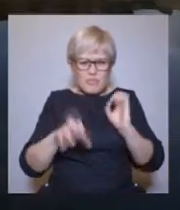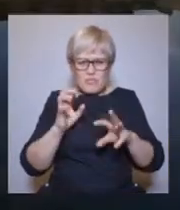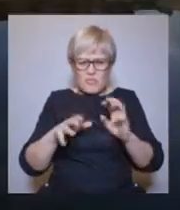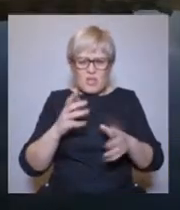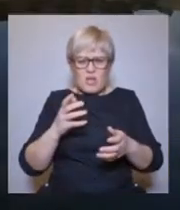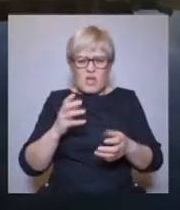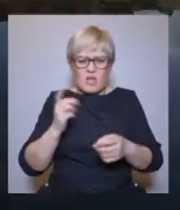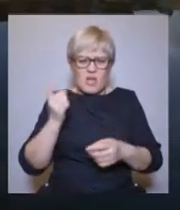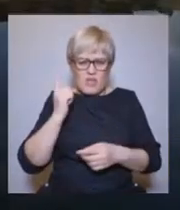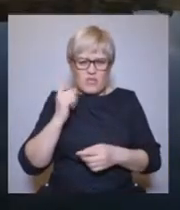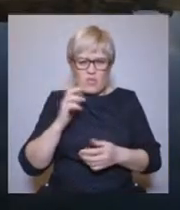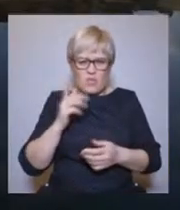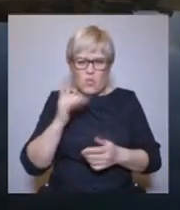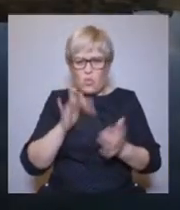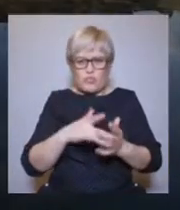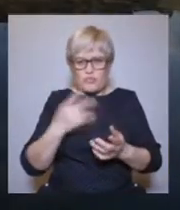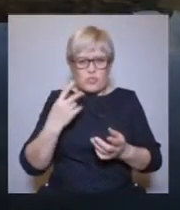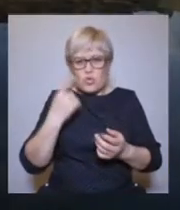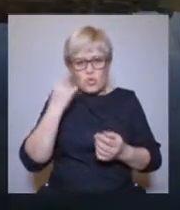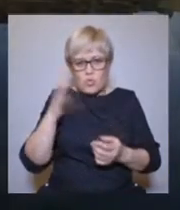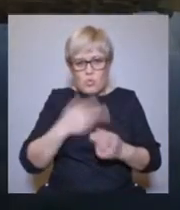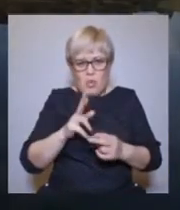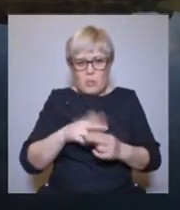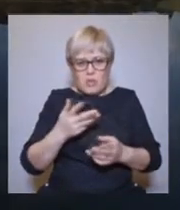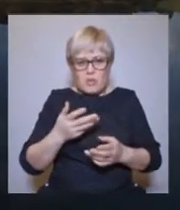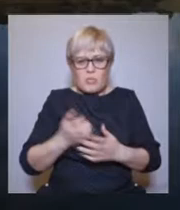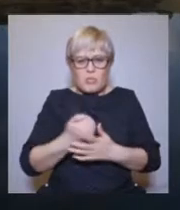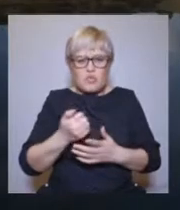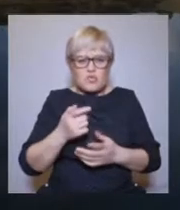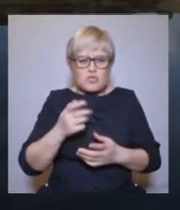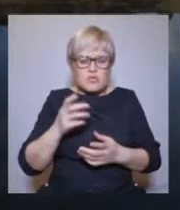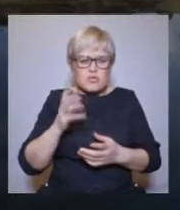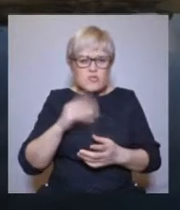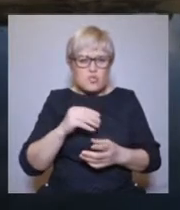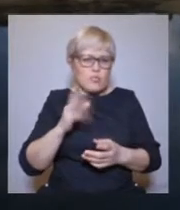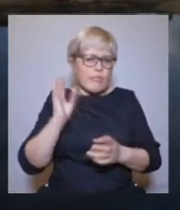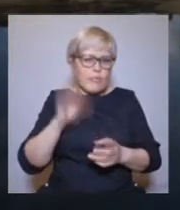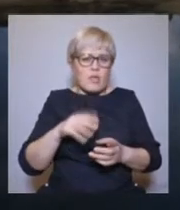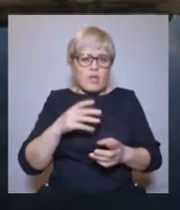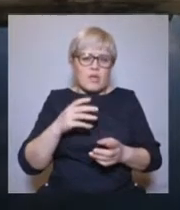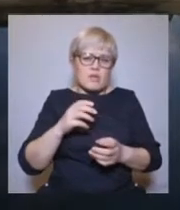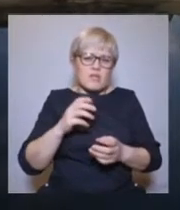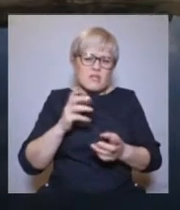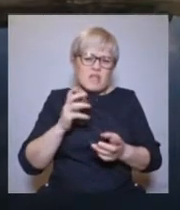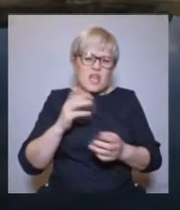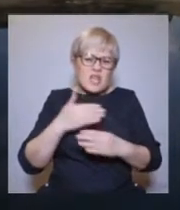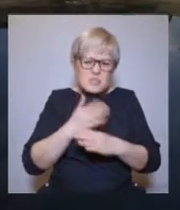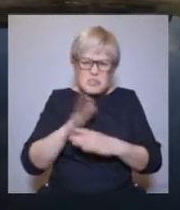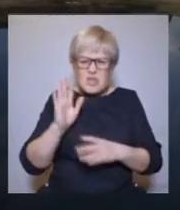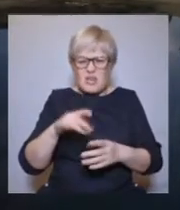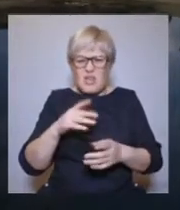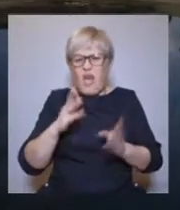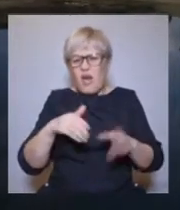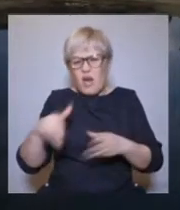Теперь разделывают на доски стволы и заваливают бревнами остатки древнего фортификационного рва.